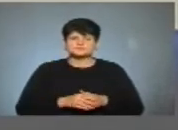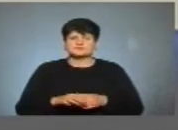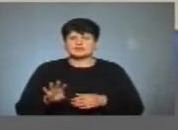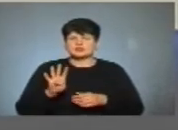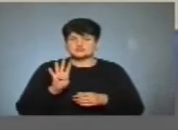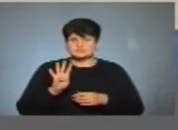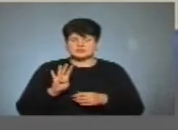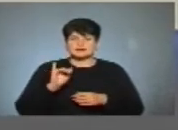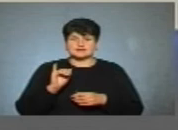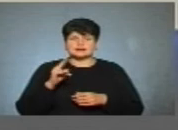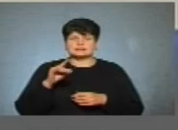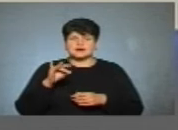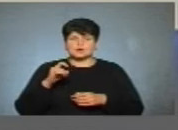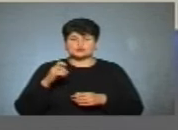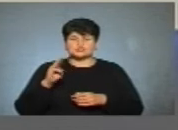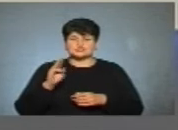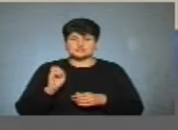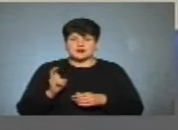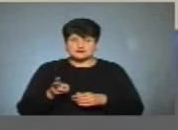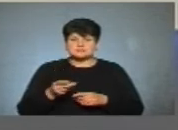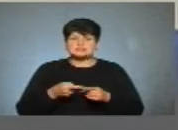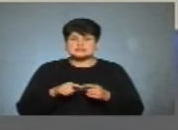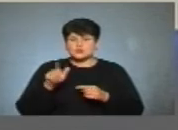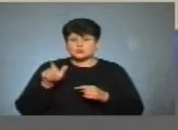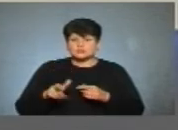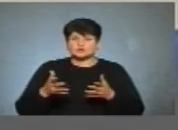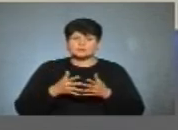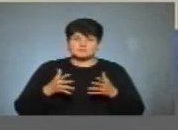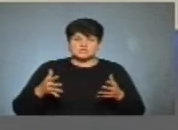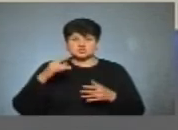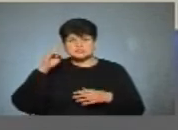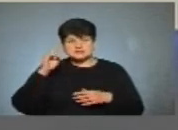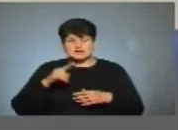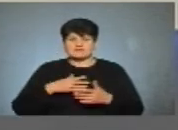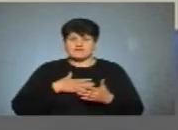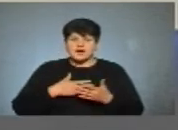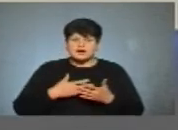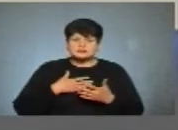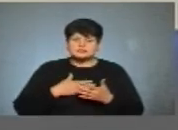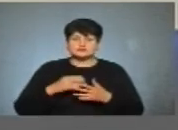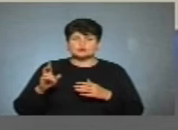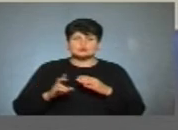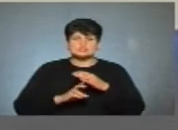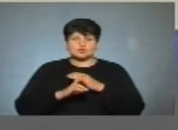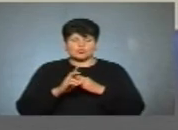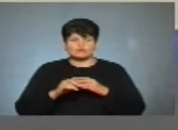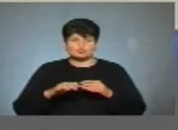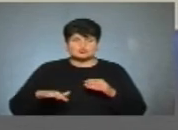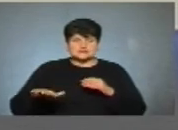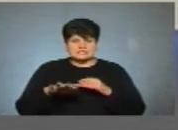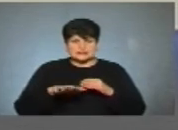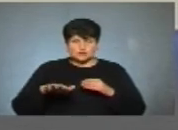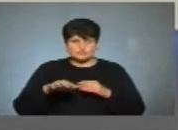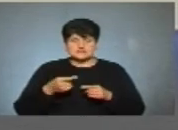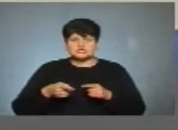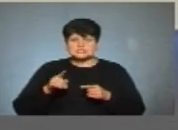Ірина Драгущак, це людина, яку більше знають в активному церковному середовищі, тобто, це